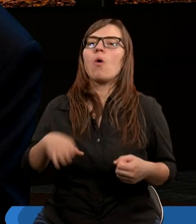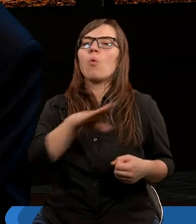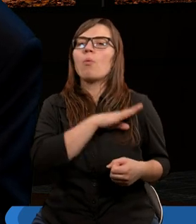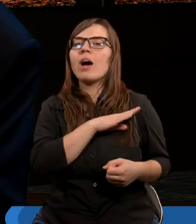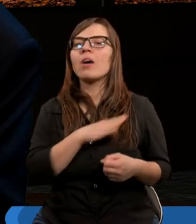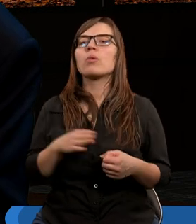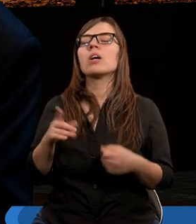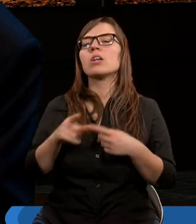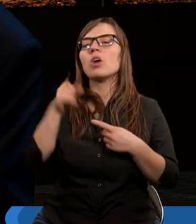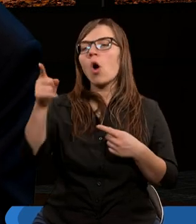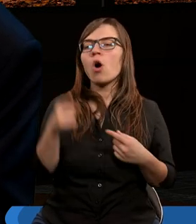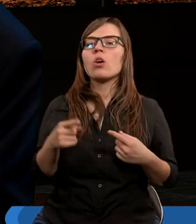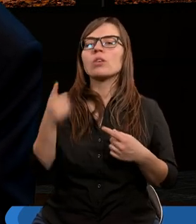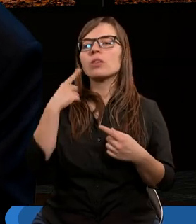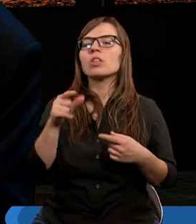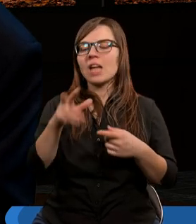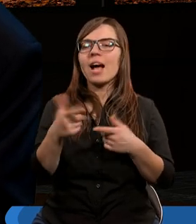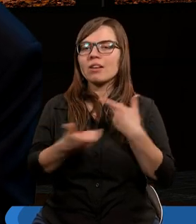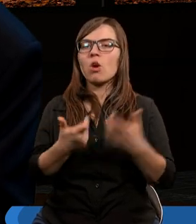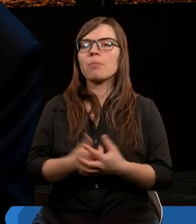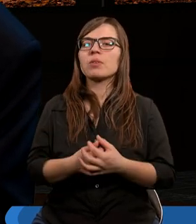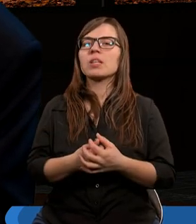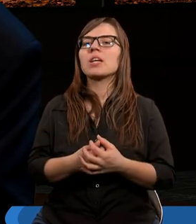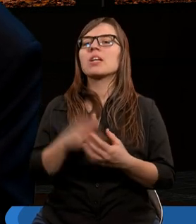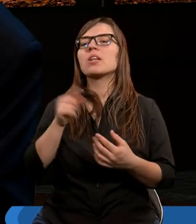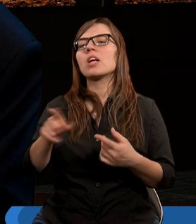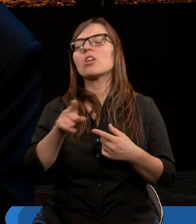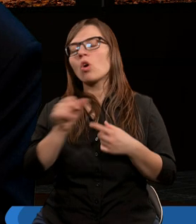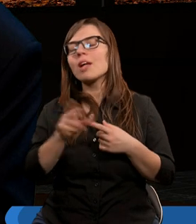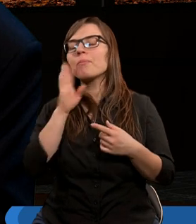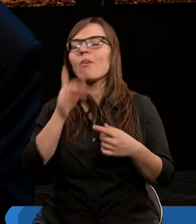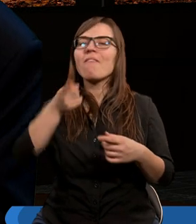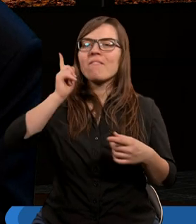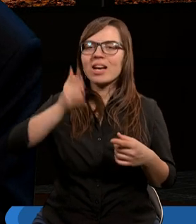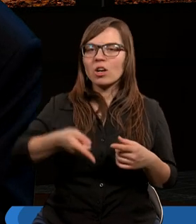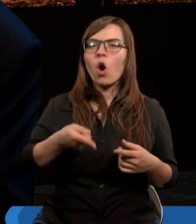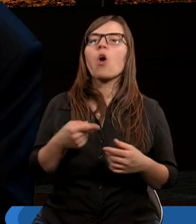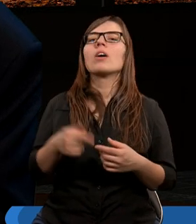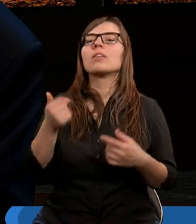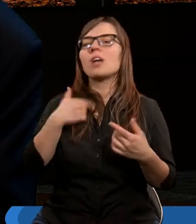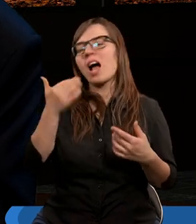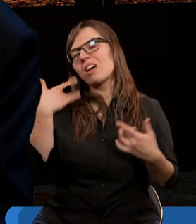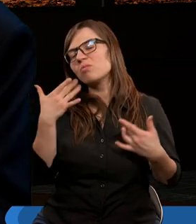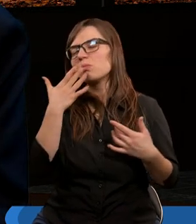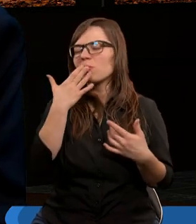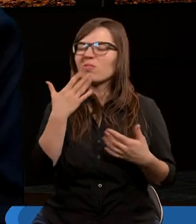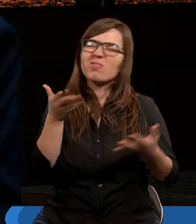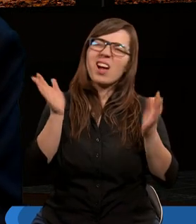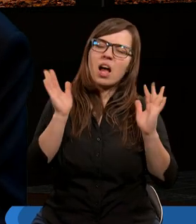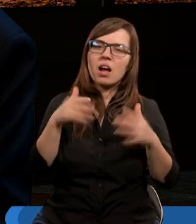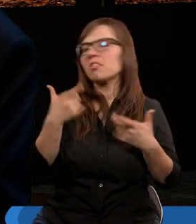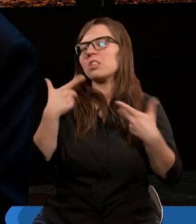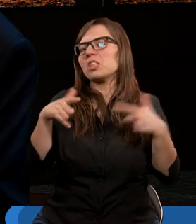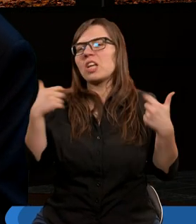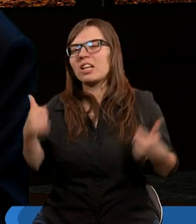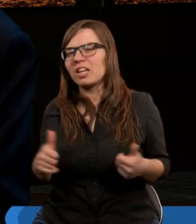sobie, mimo, że żył, ale on czuł, że on umierał. Jest na nim ciąży wyrok i teraz nieraz my żyjemy, mówimy, a, zgrzeszyłem,